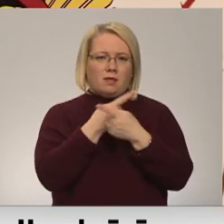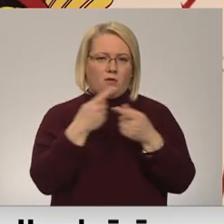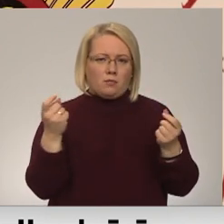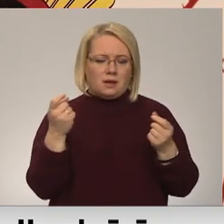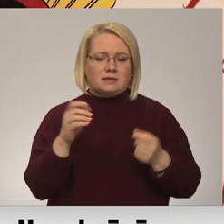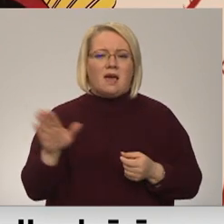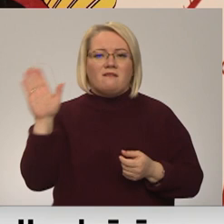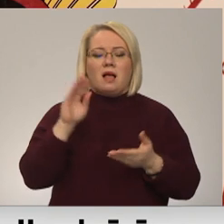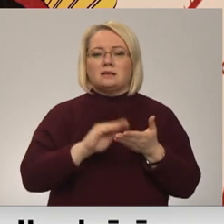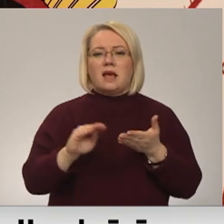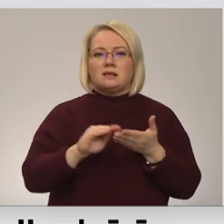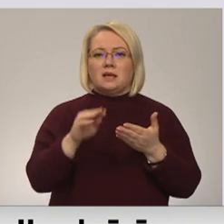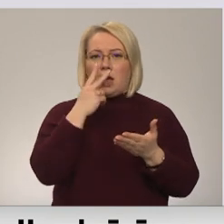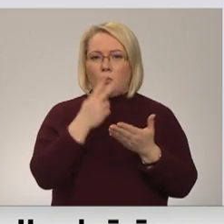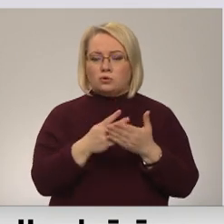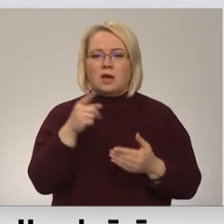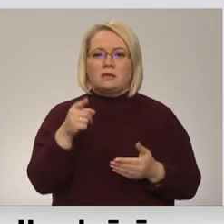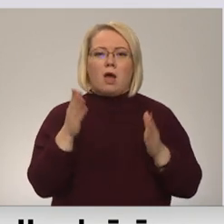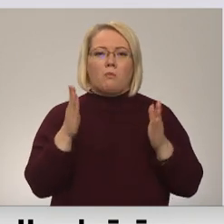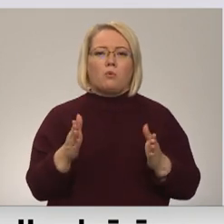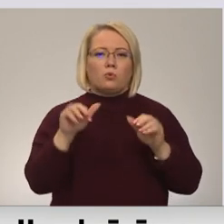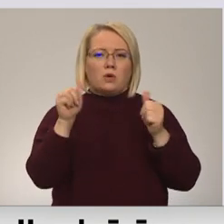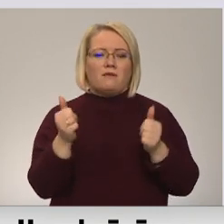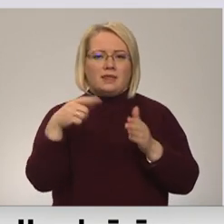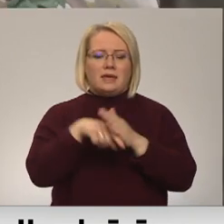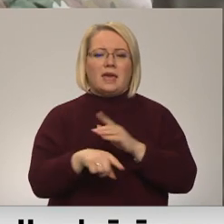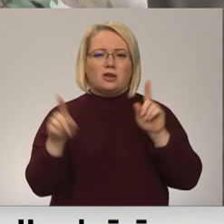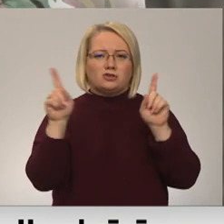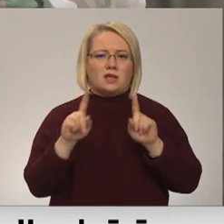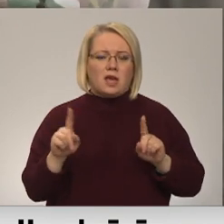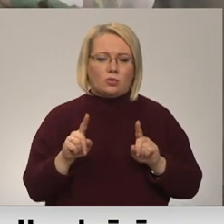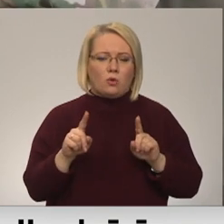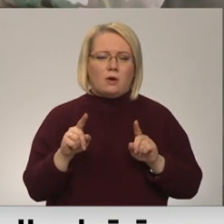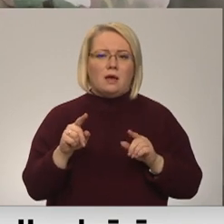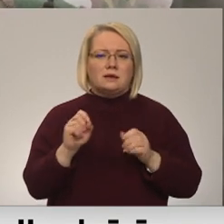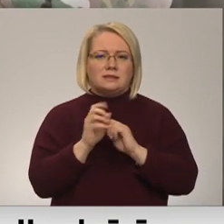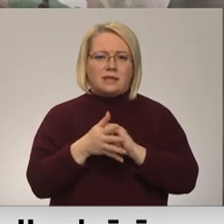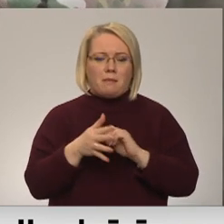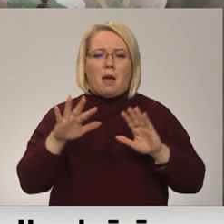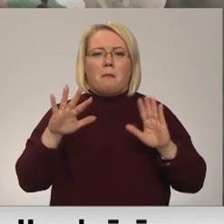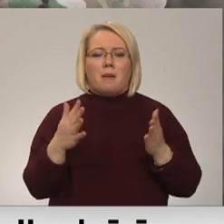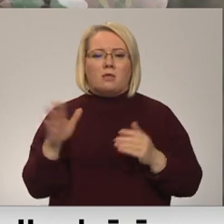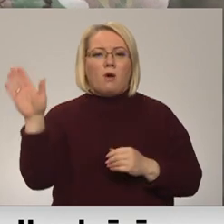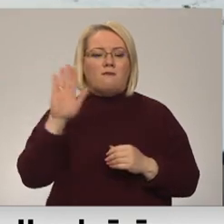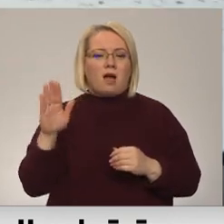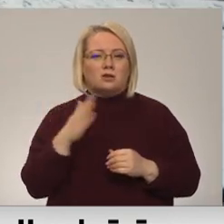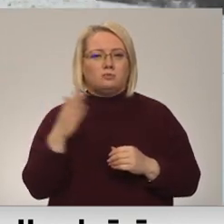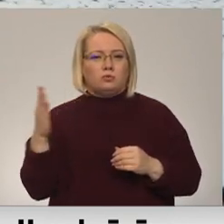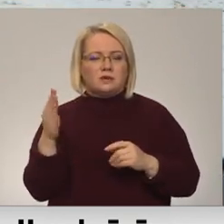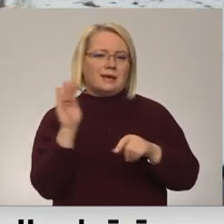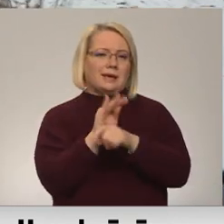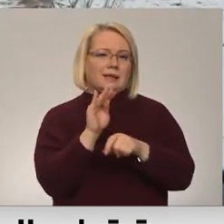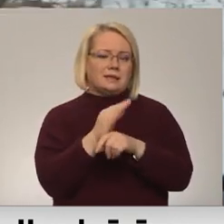Valsts kancelēs ieskatā tāda būtu jāveido iekšlietu resoram. Vienlaikus no valsts puses seko kritiskāks